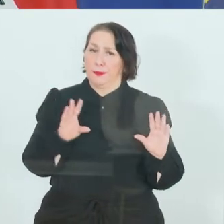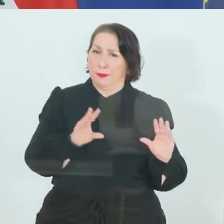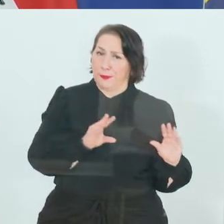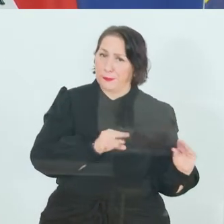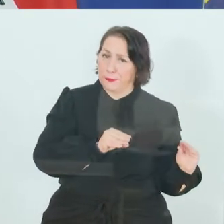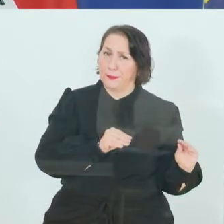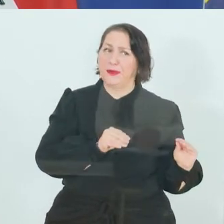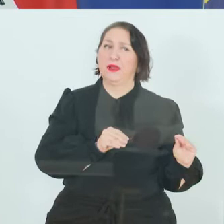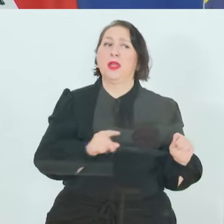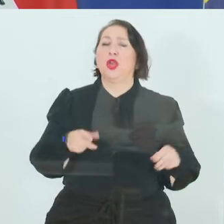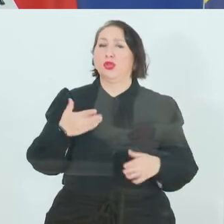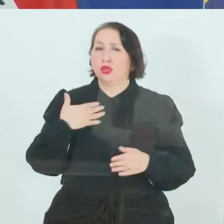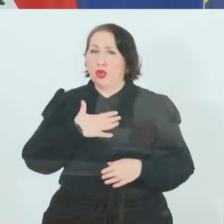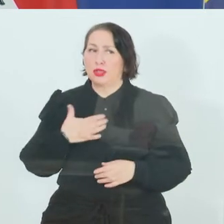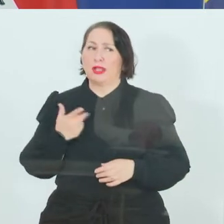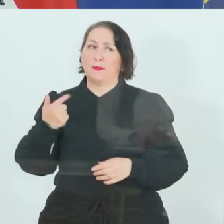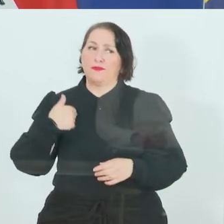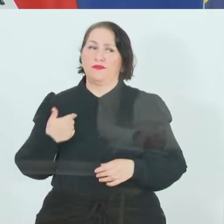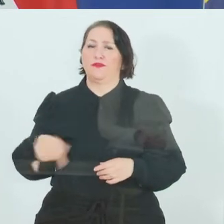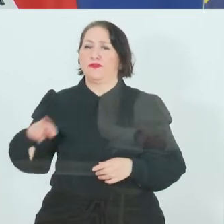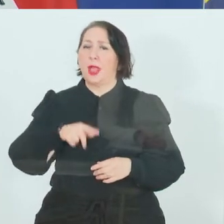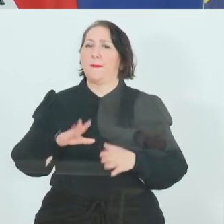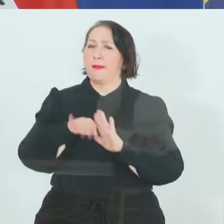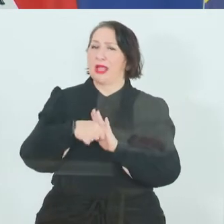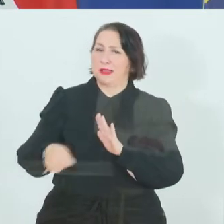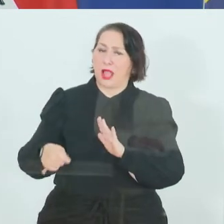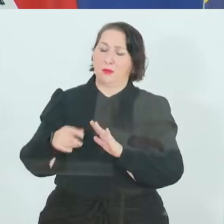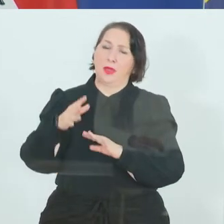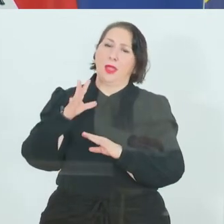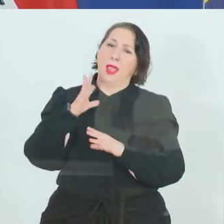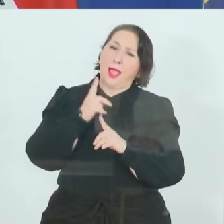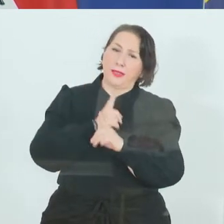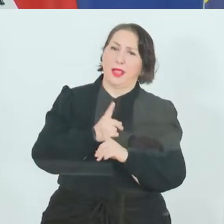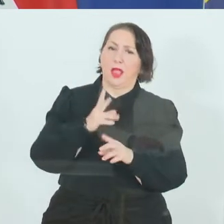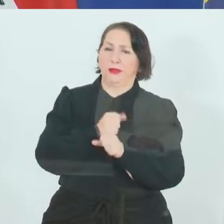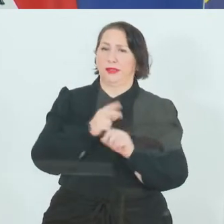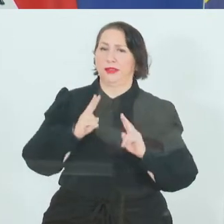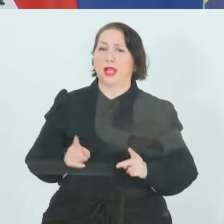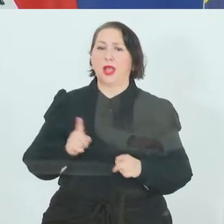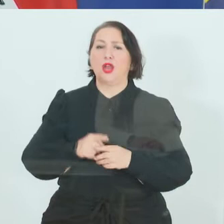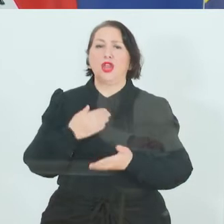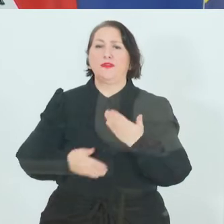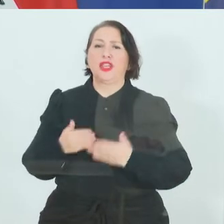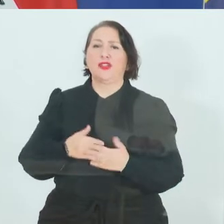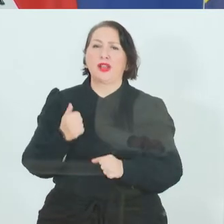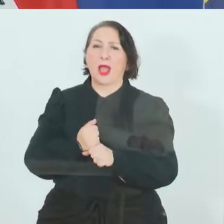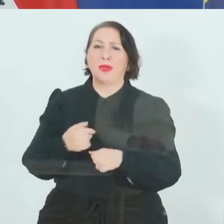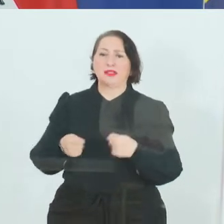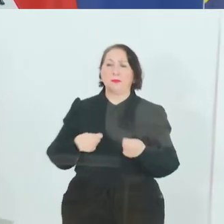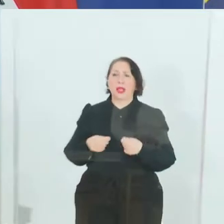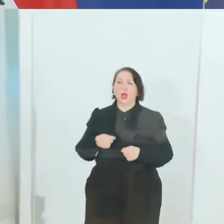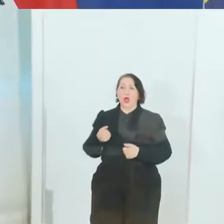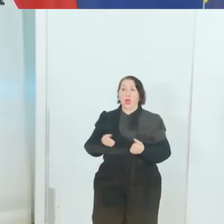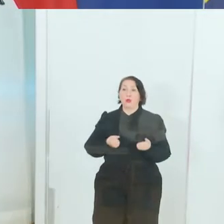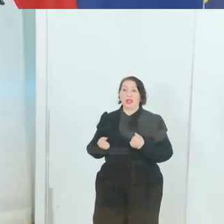dass wir dennoch mehr denn je die Maßnahmen einhalten und wenn wir uns auch anschauen auf die wirtschafts und arbeitsmarktpolitischen Auswirkungen,